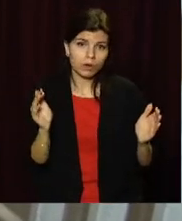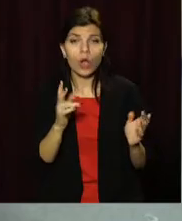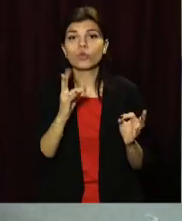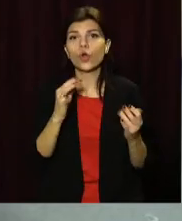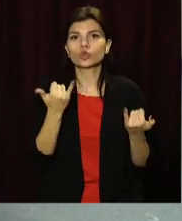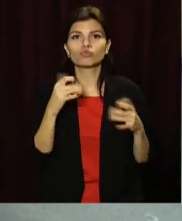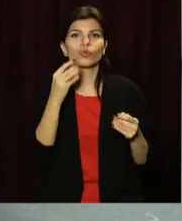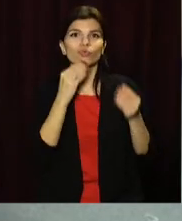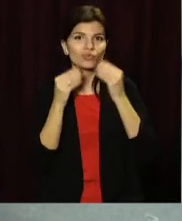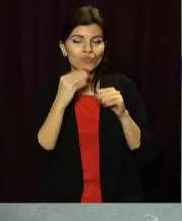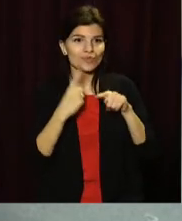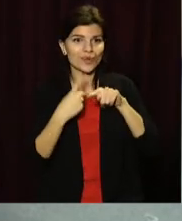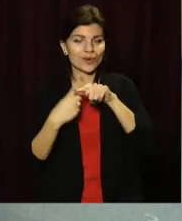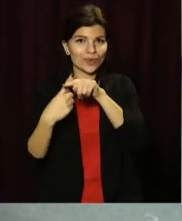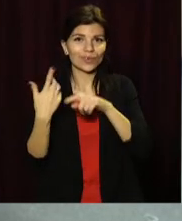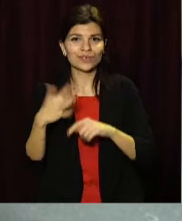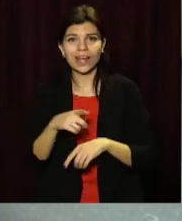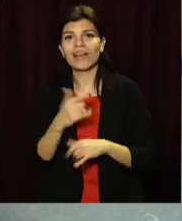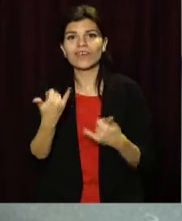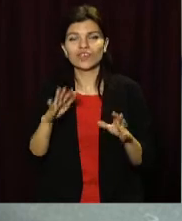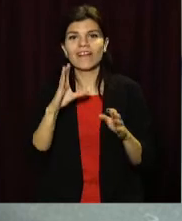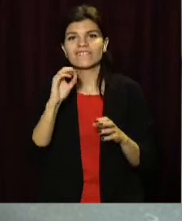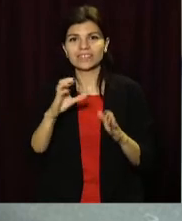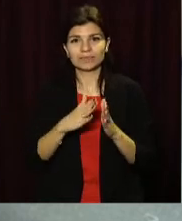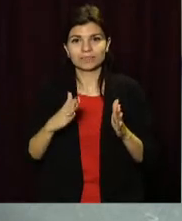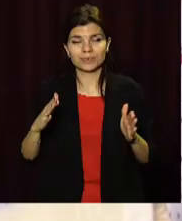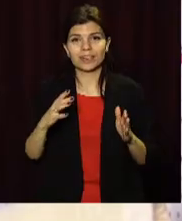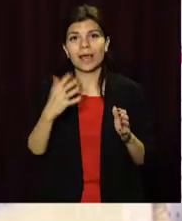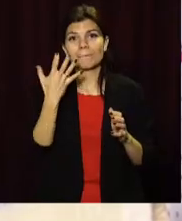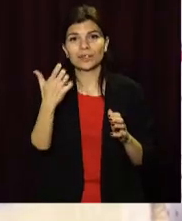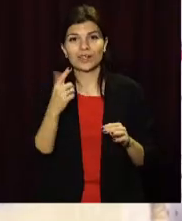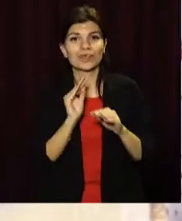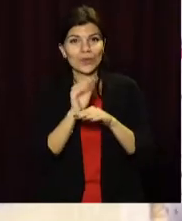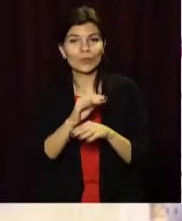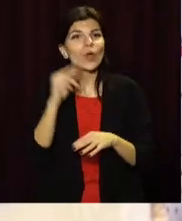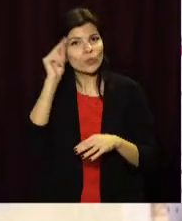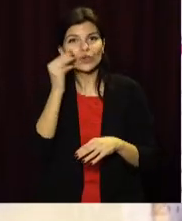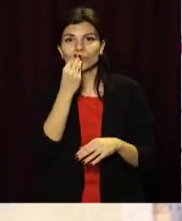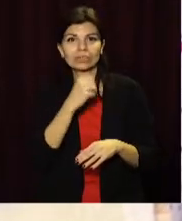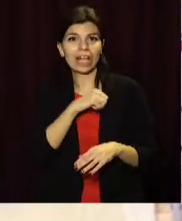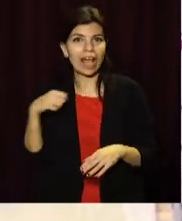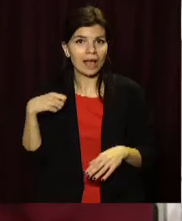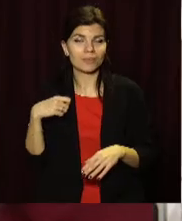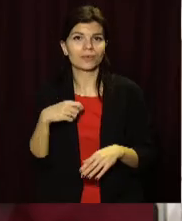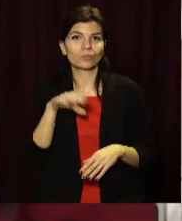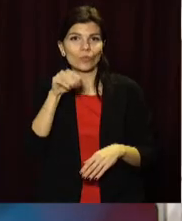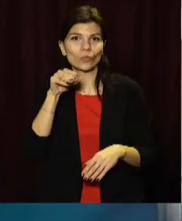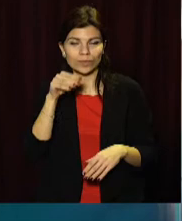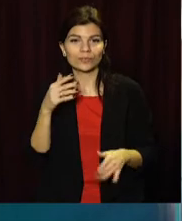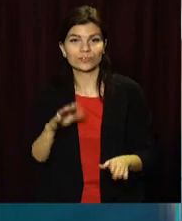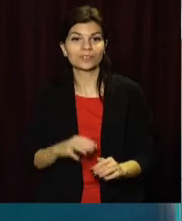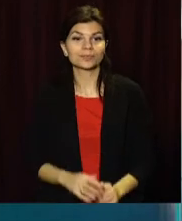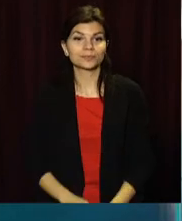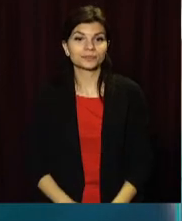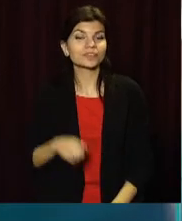одужання Сабіни позитивна, за цей час вона вже набрала більш ніж пів кілограма ваги та вчиться їсти самостійно. Сабіна буде